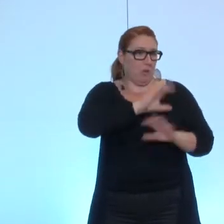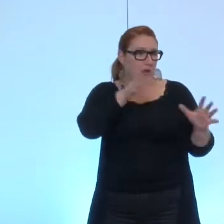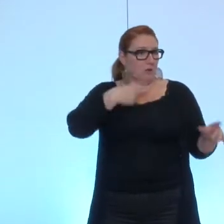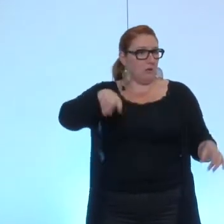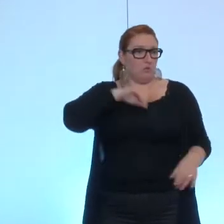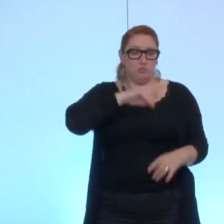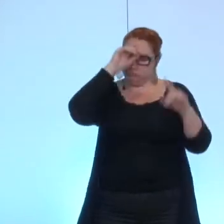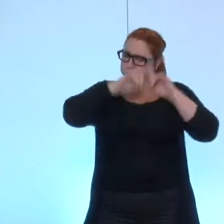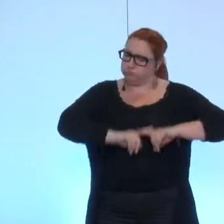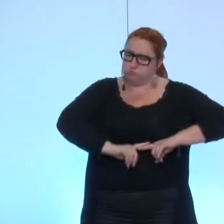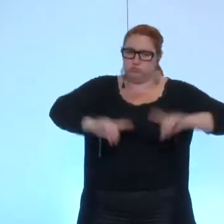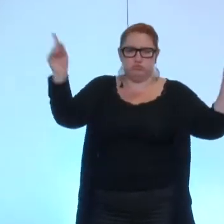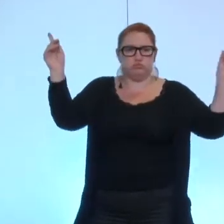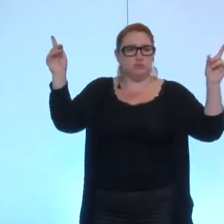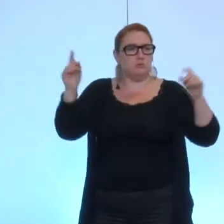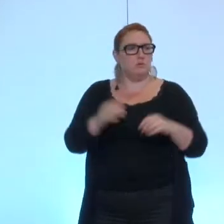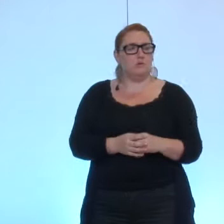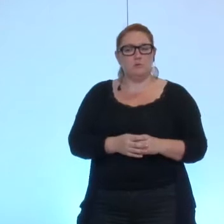à cette délibération.